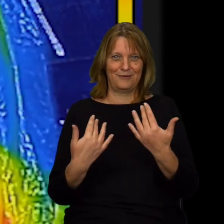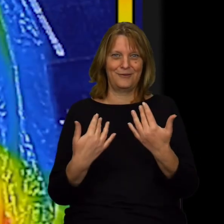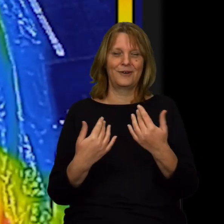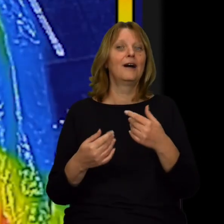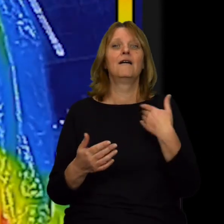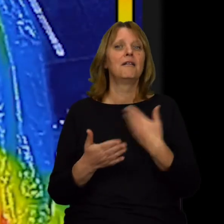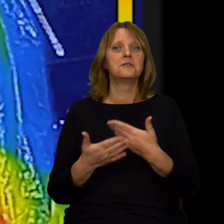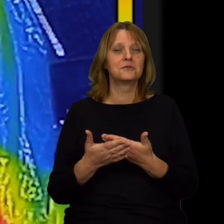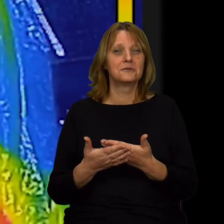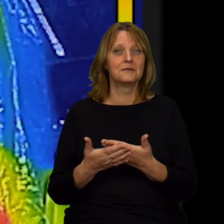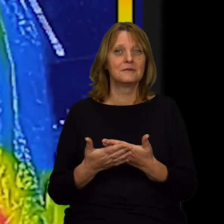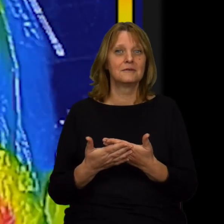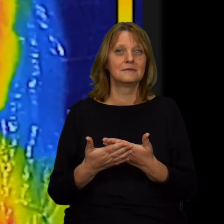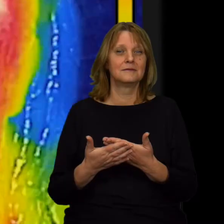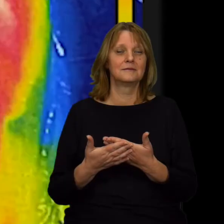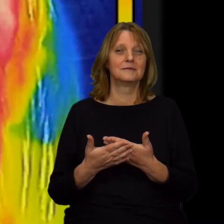Dlaczego?